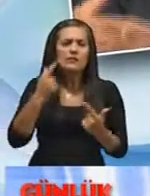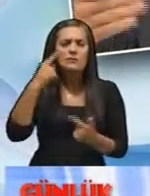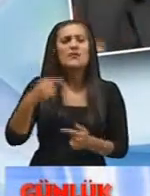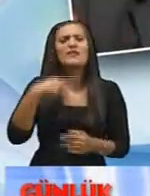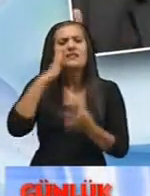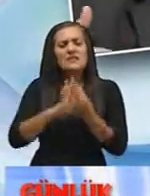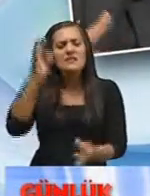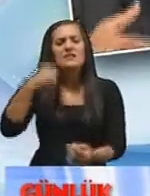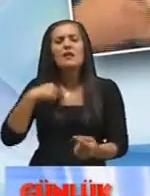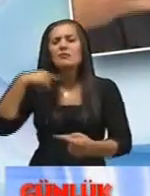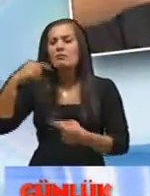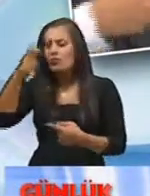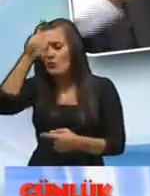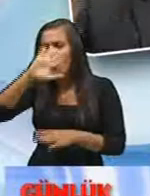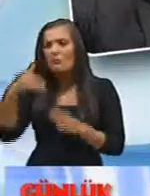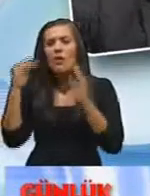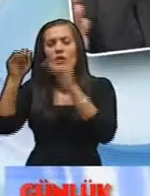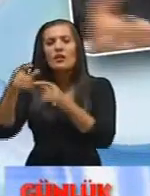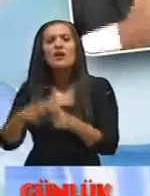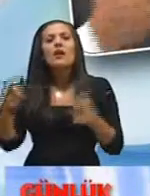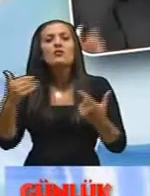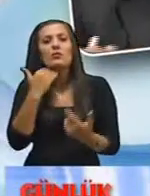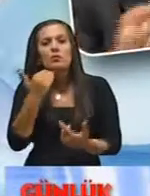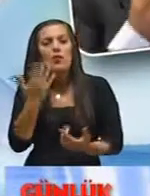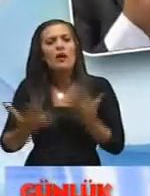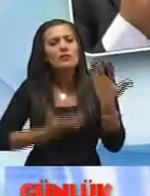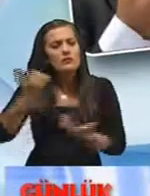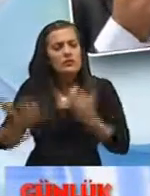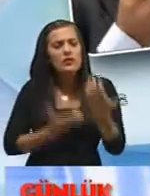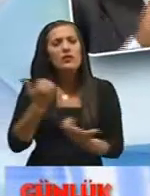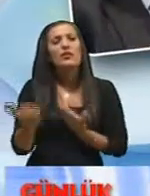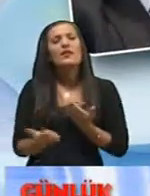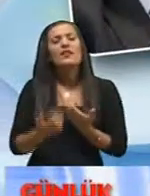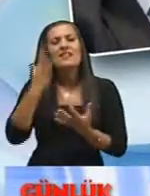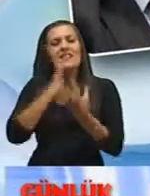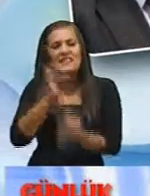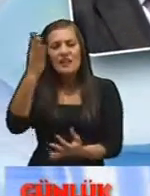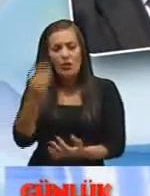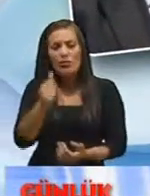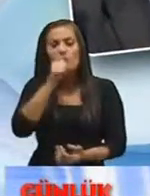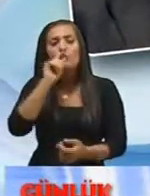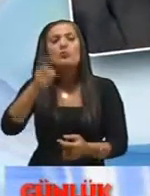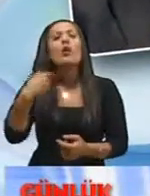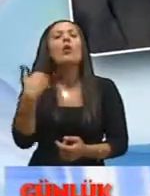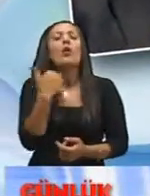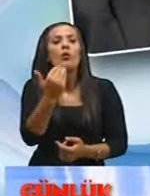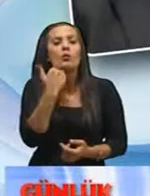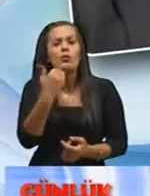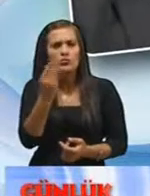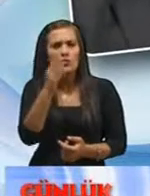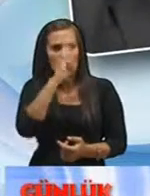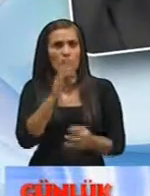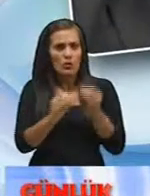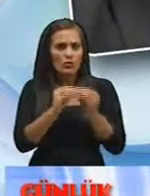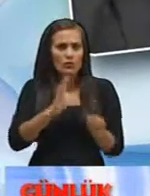İnsanlarmış Soydaşlarımız orada Hem gelişemiyorlar Hem acı çekiyorlar İnsan hakkı olan suyu bulamıyorlar Kaliteli suyu bulamıyorlar